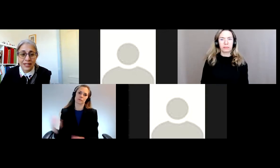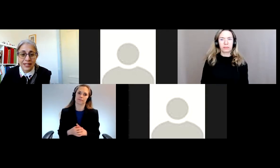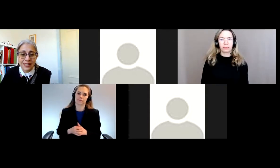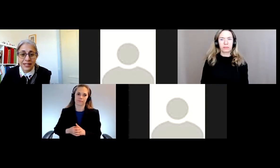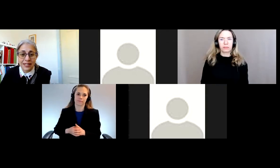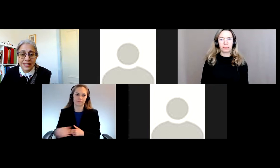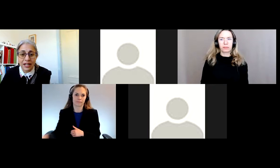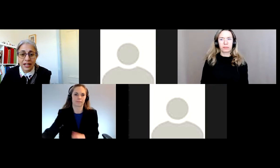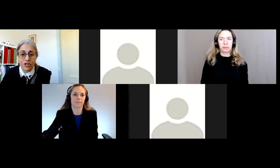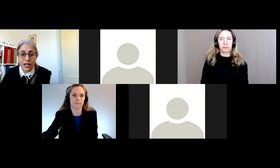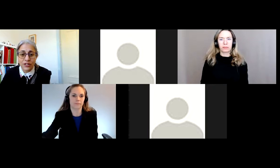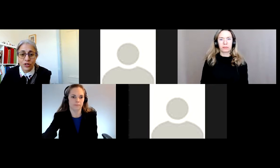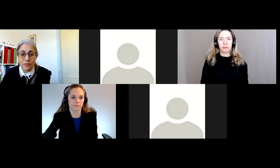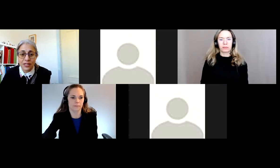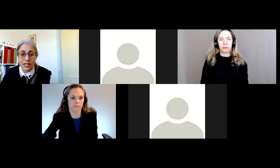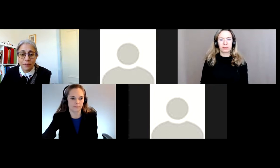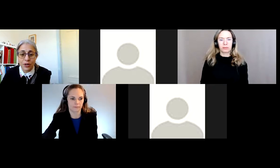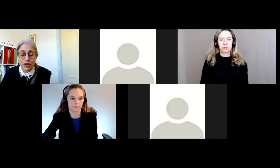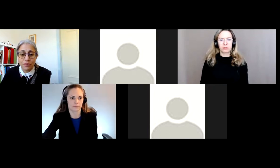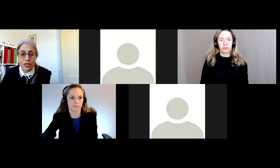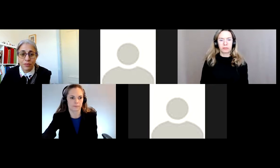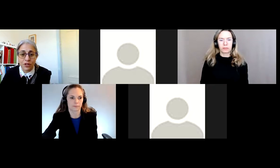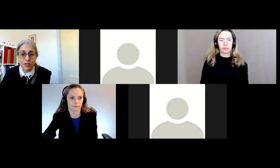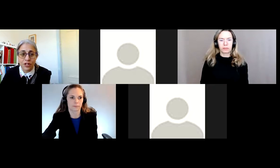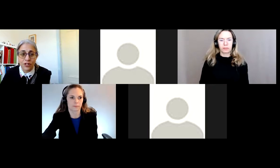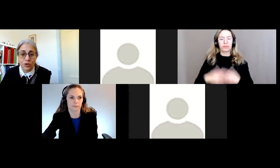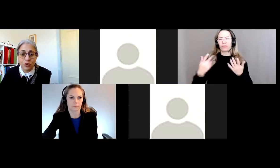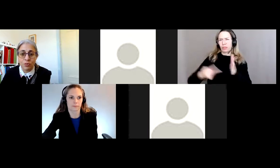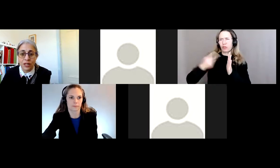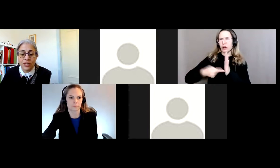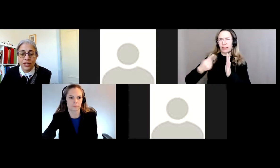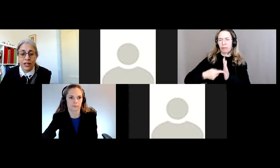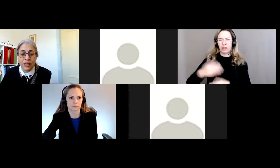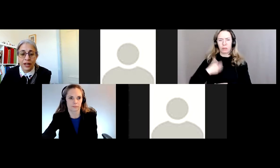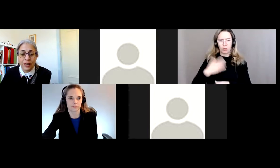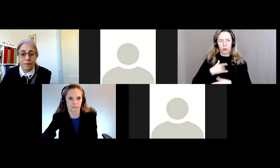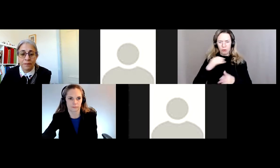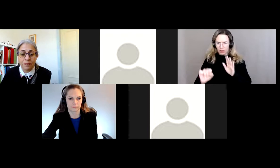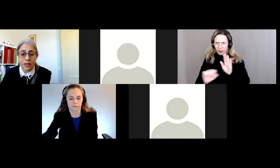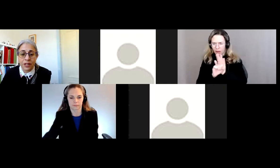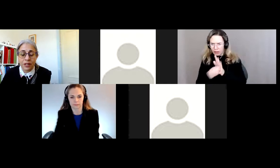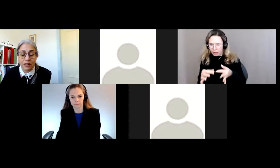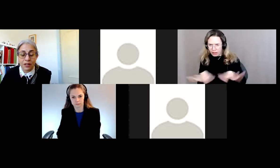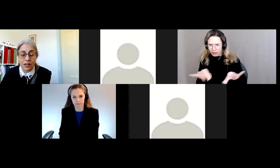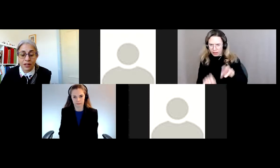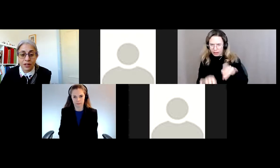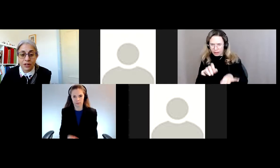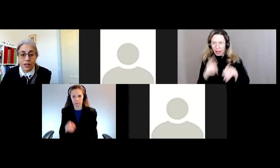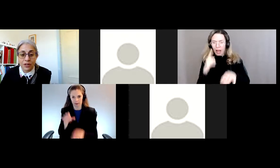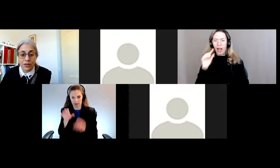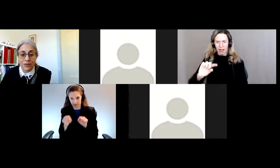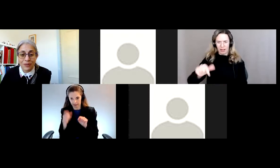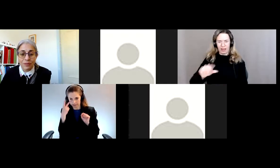Je vais le répéter parce que je vois que les icônes de transcription ont apparu